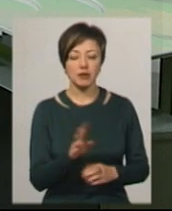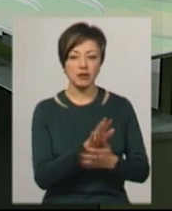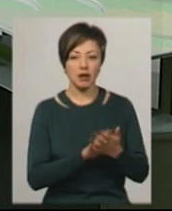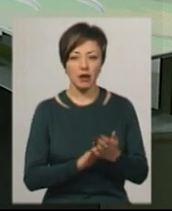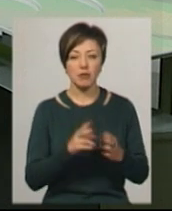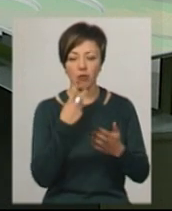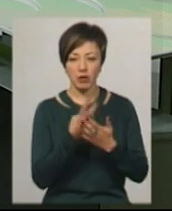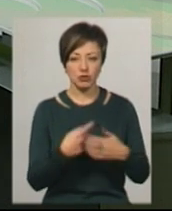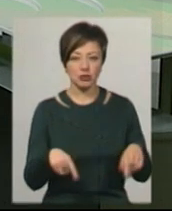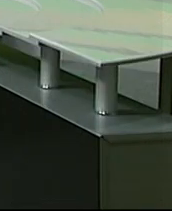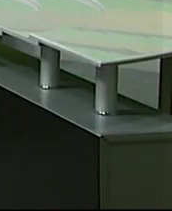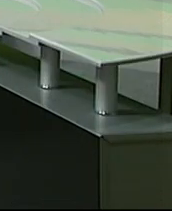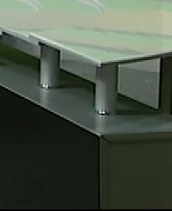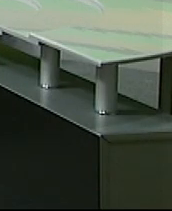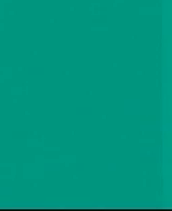Далі ви побачите.